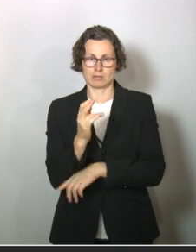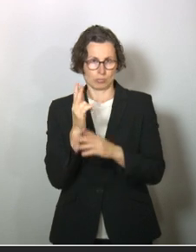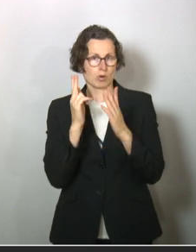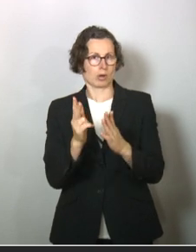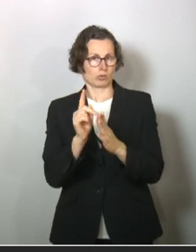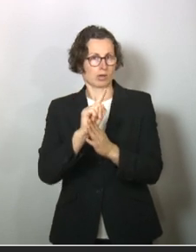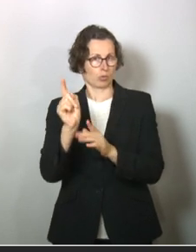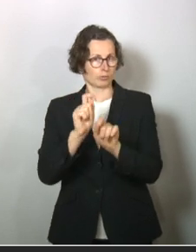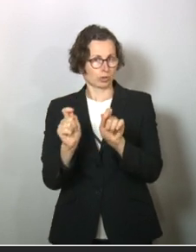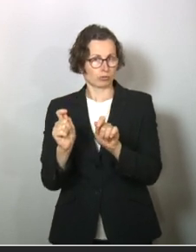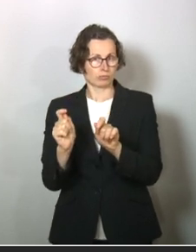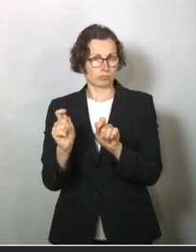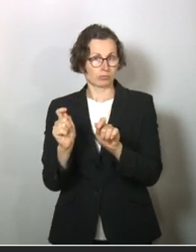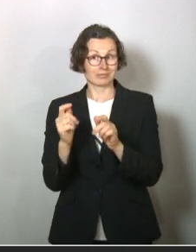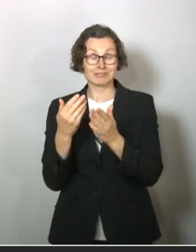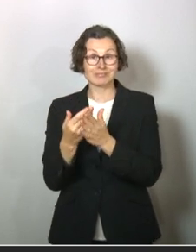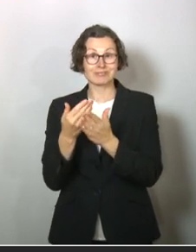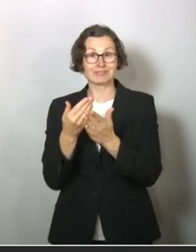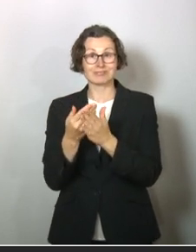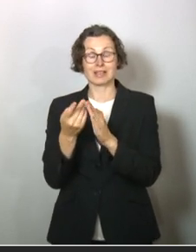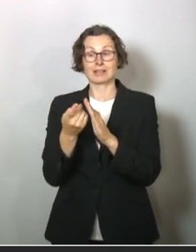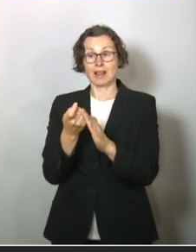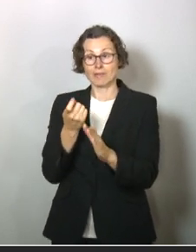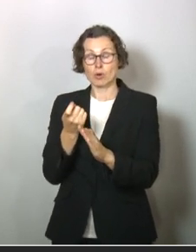.000 Menschen ungefähr. Von diesen sind,